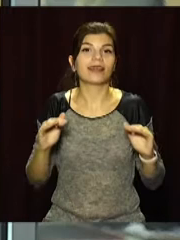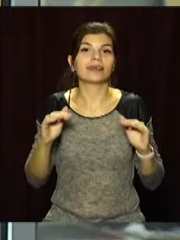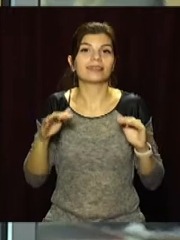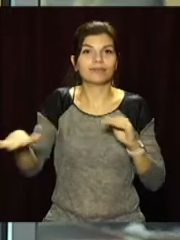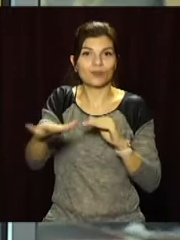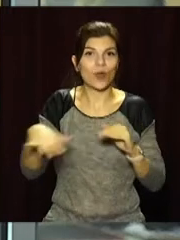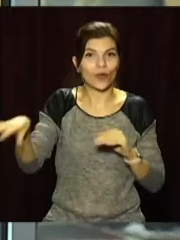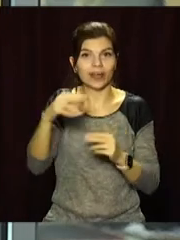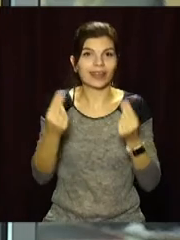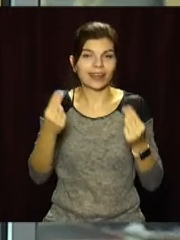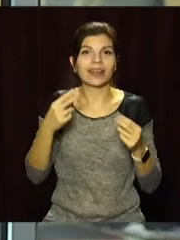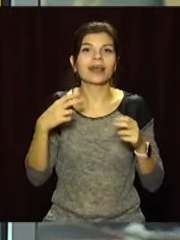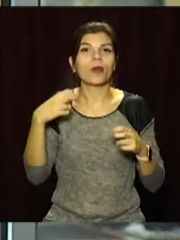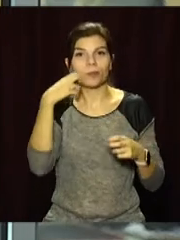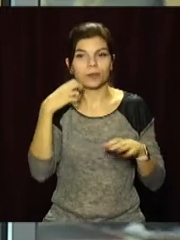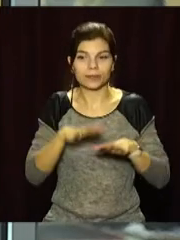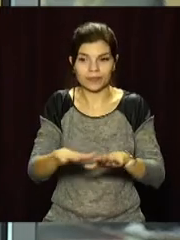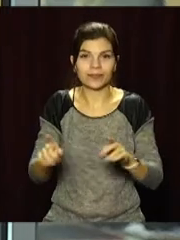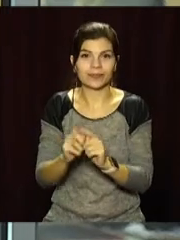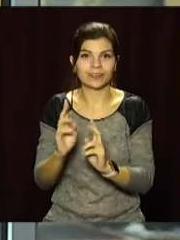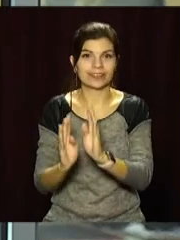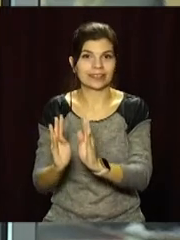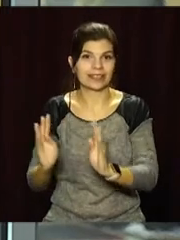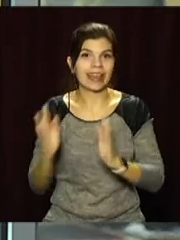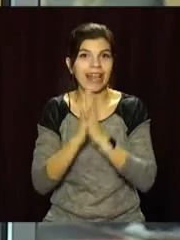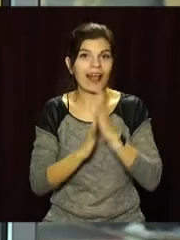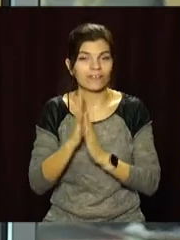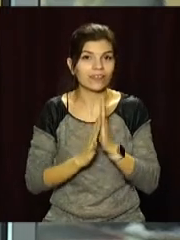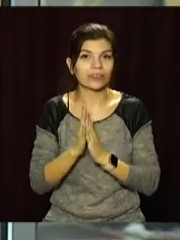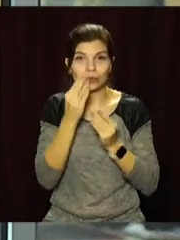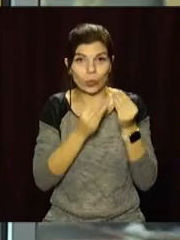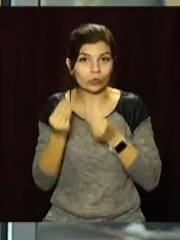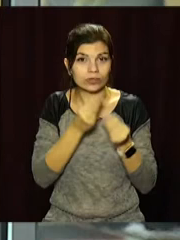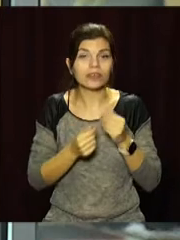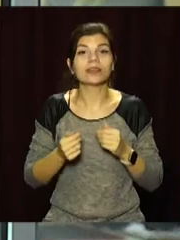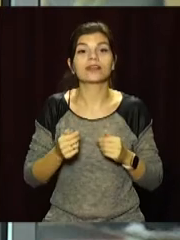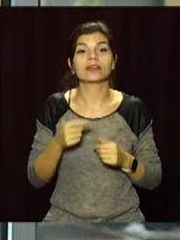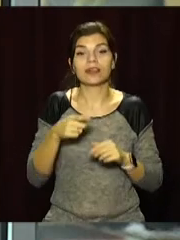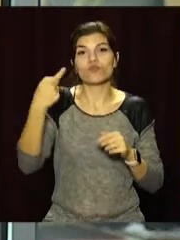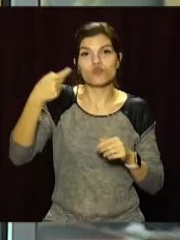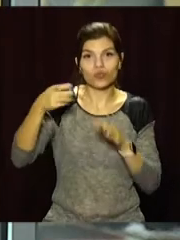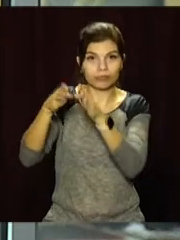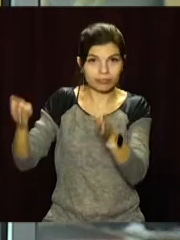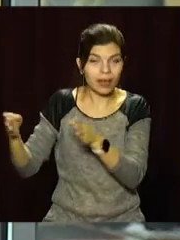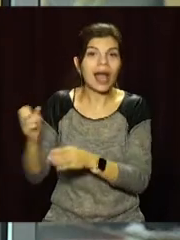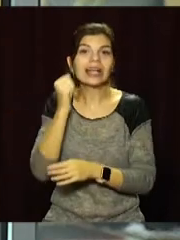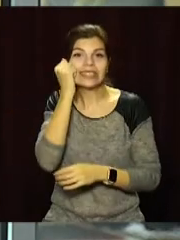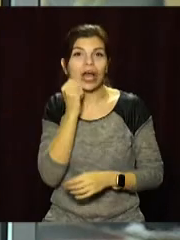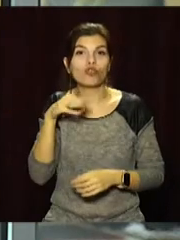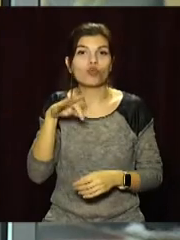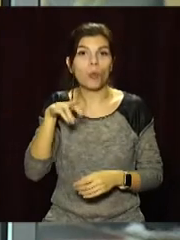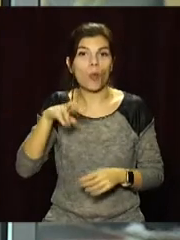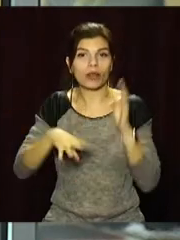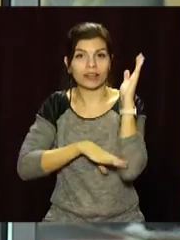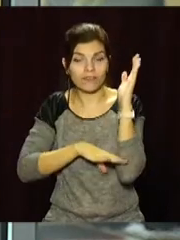містечка зі штучною газонною травою. По всьому скверу облаштували лавки і урни. А замість старих тополь висадили майже